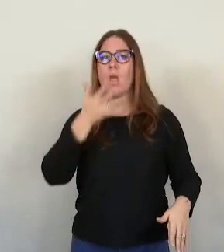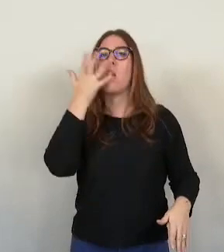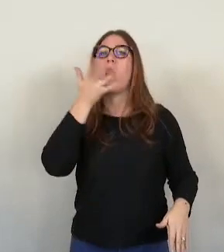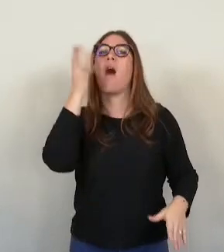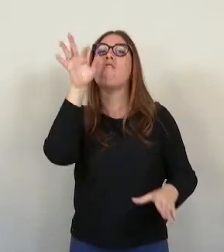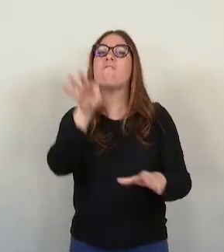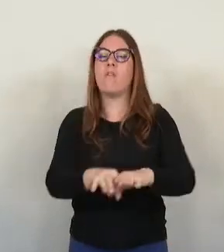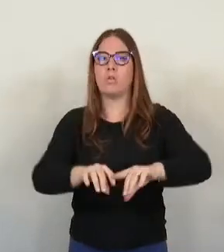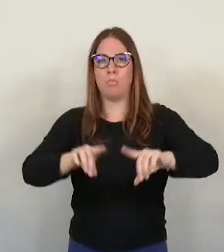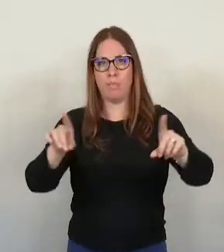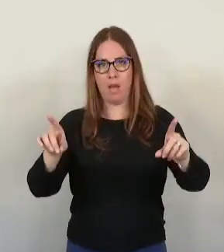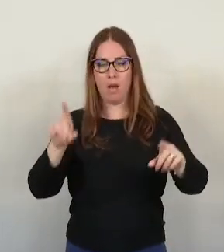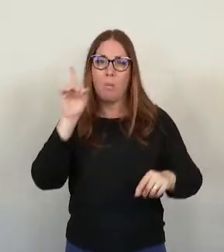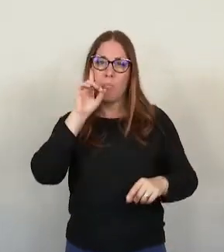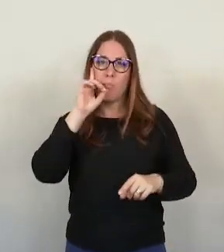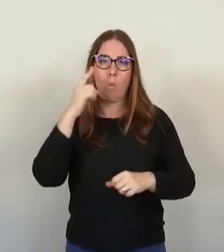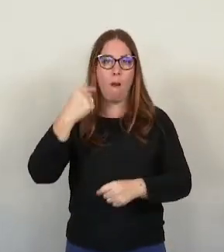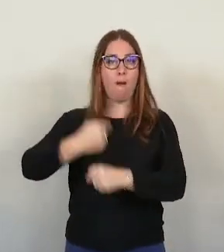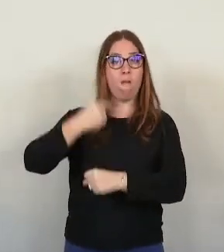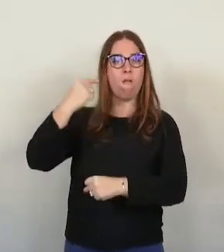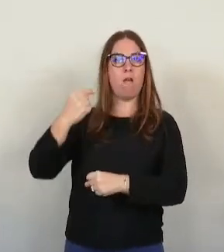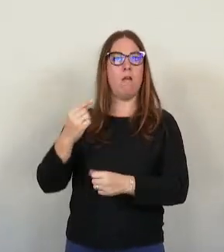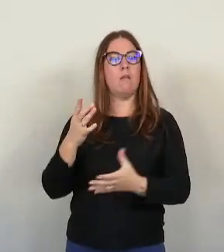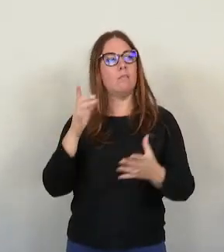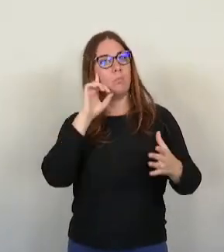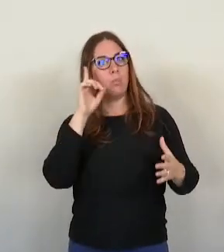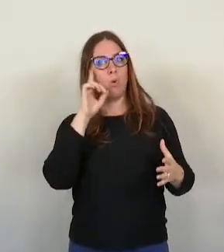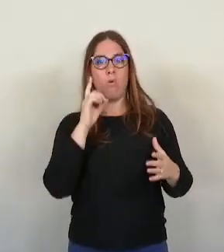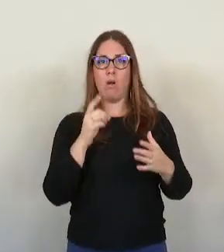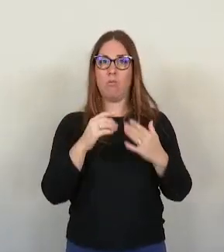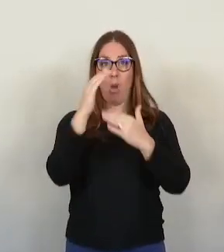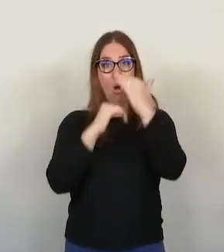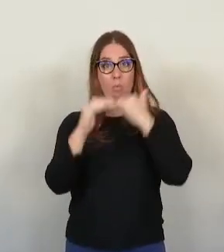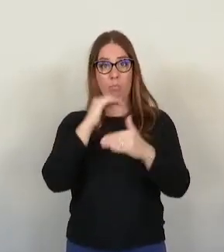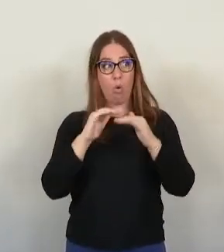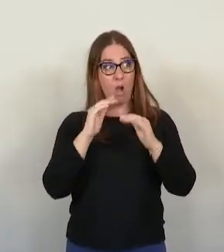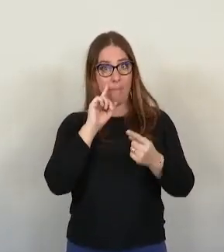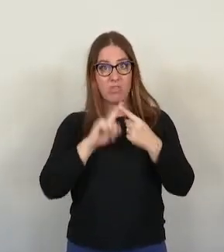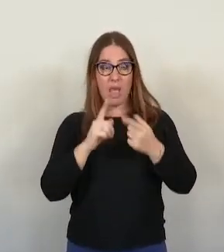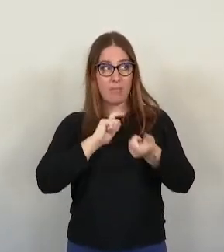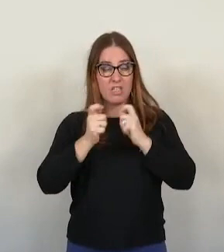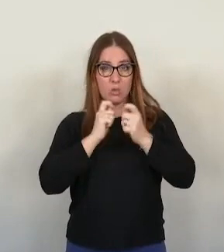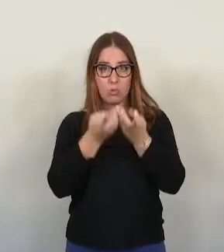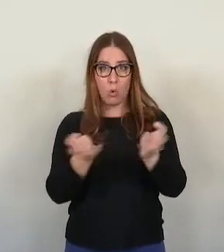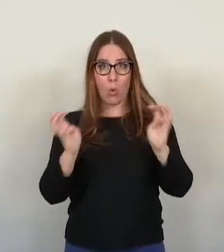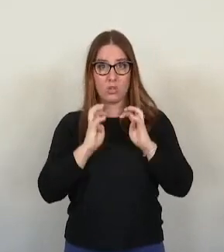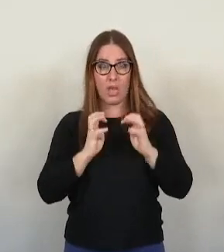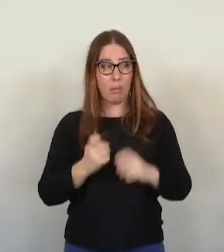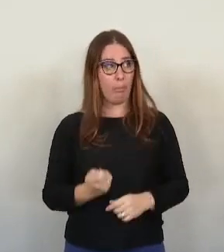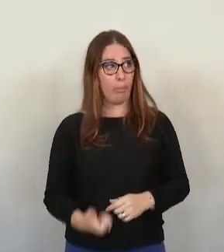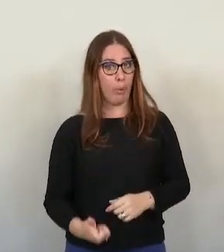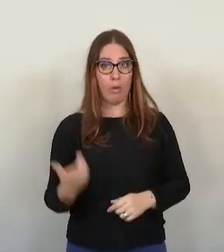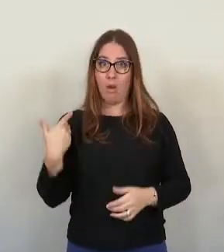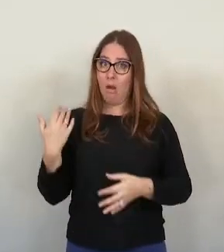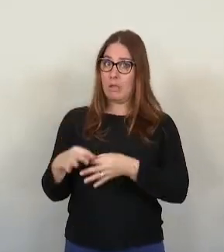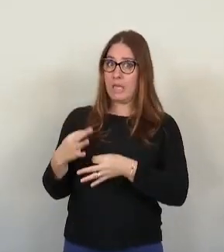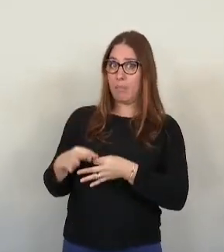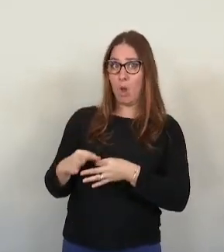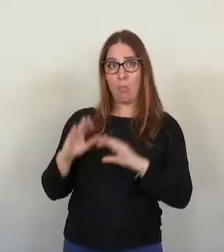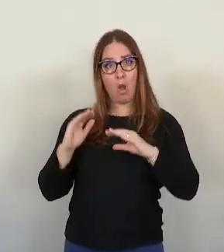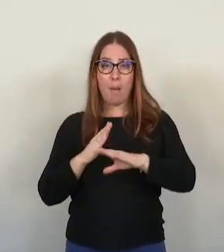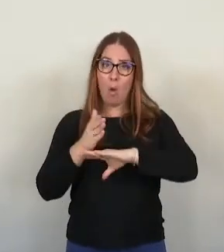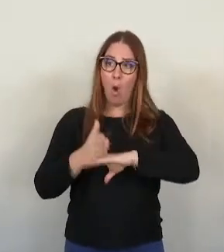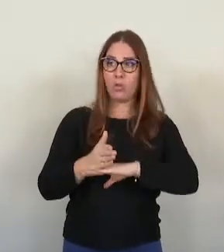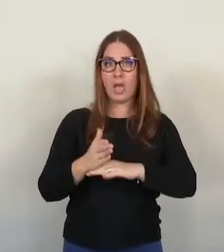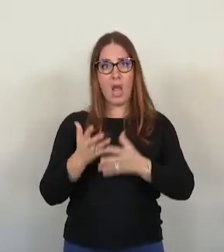que vous nous imposez simplement pour occuper un conseil assez maigre en sujet, après une rentrée pourtant chargée en actualité.